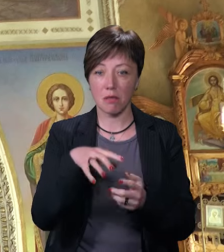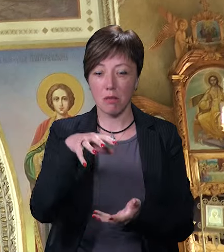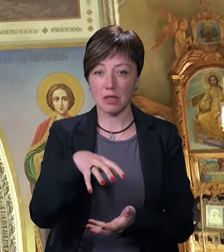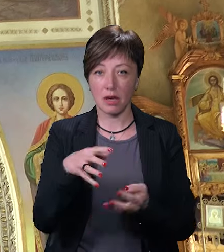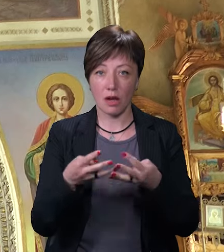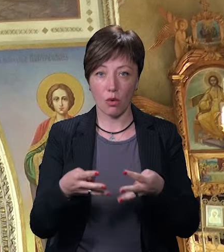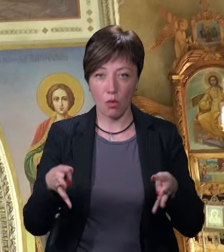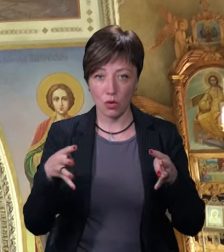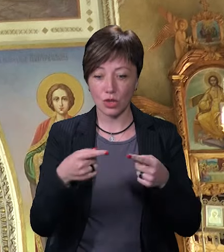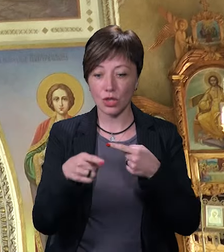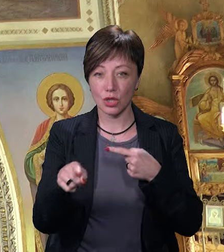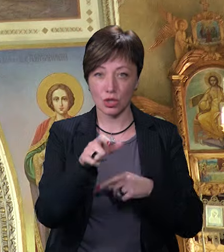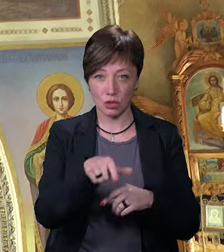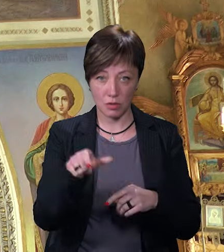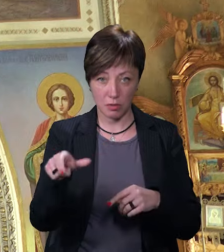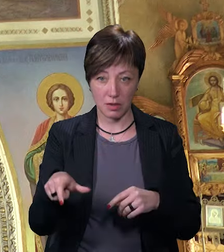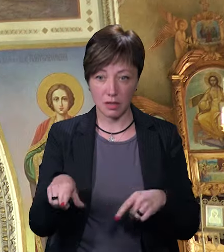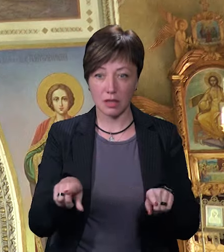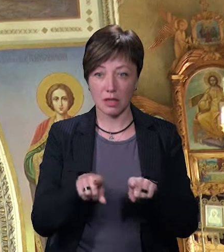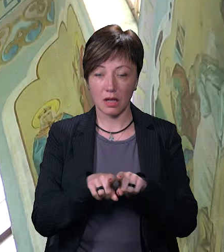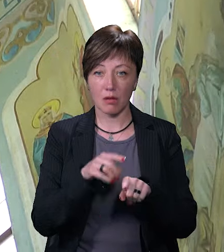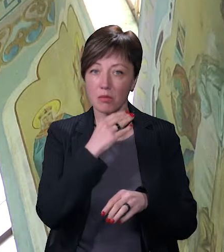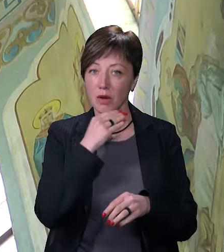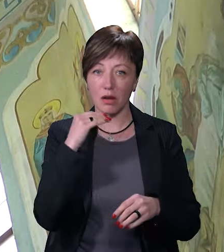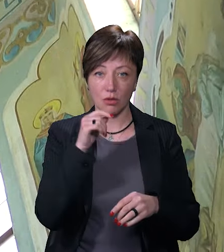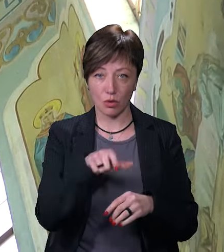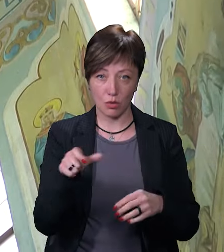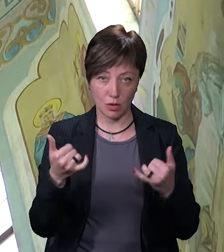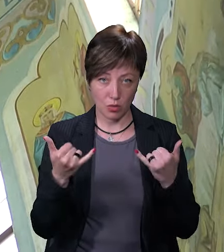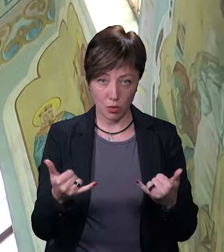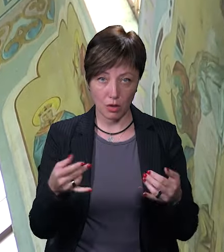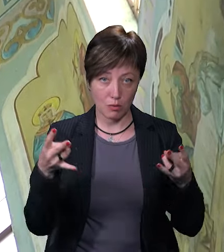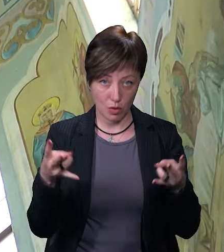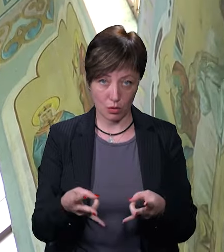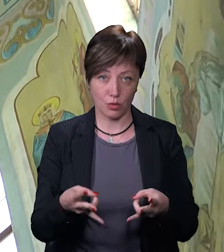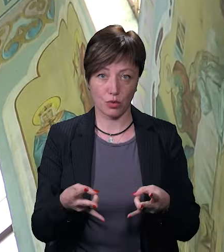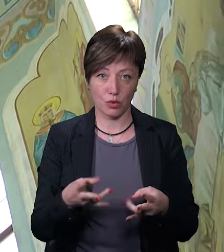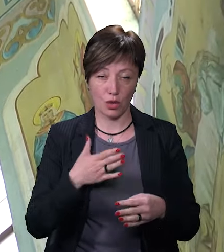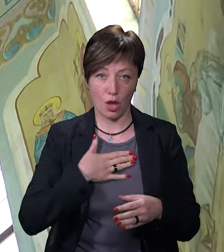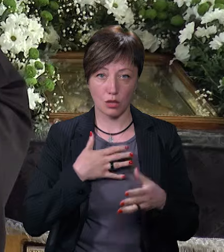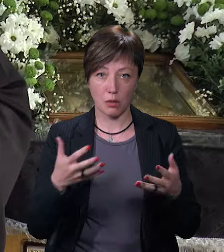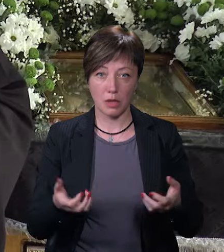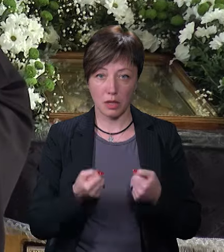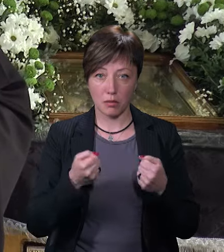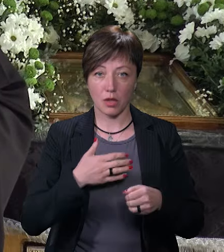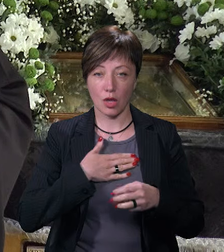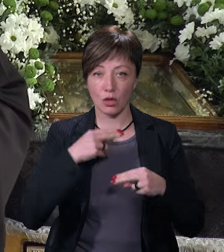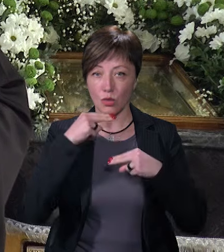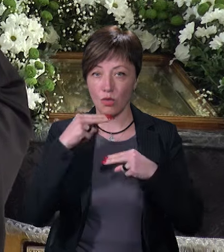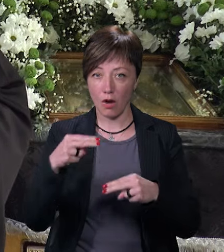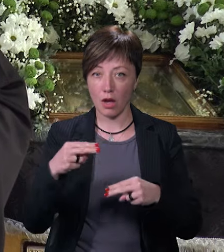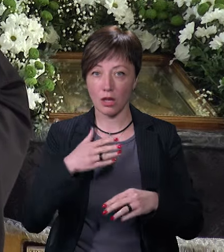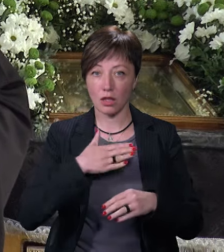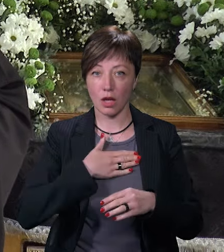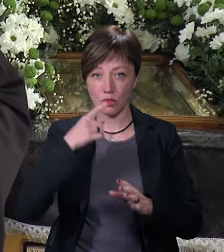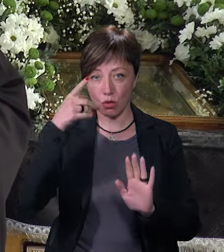кошик із іншими. Таких багато людей сьогодні є, які потребують нашої підтримки, нашої уваги і